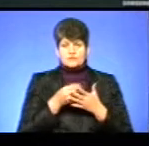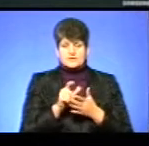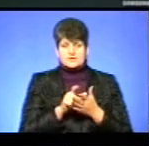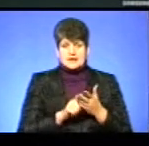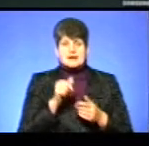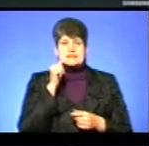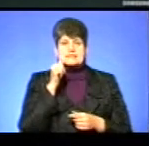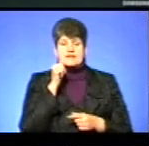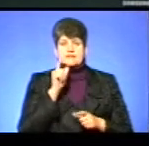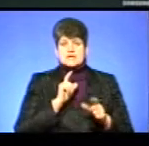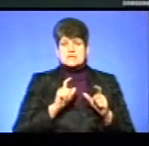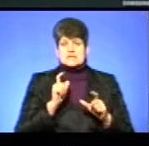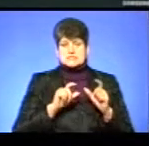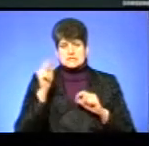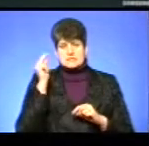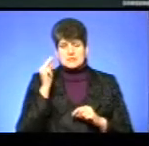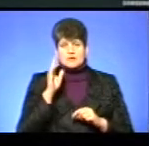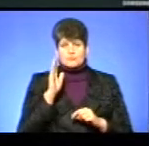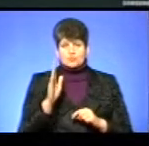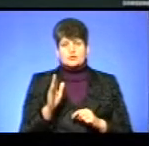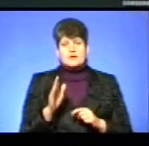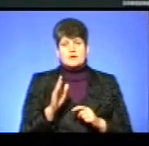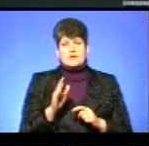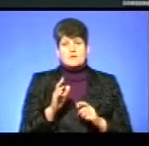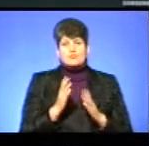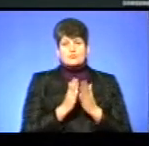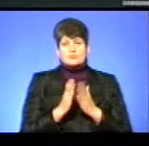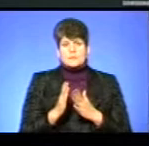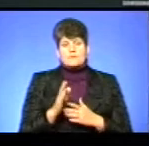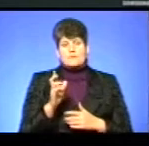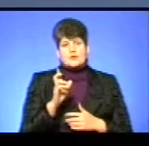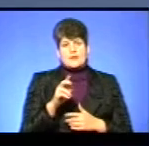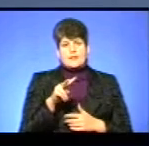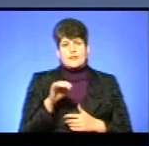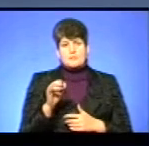письменницький семінар відбудеться у бібліотеці музеї імені Богдана Лепкого у Бережанах.